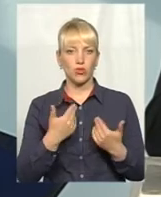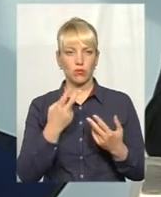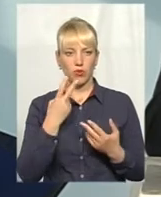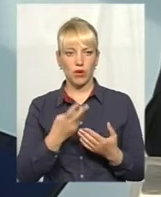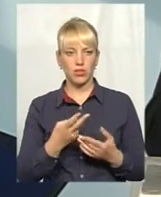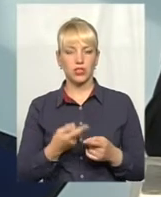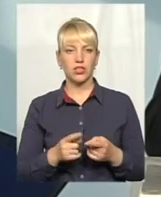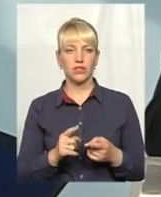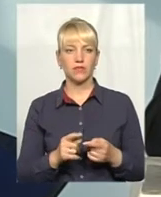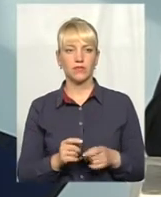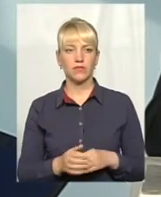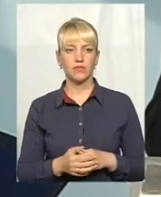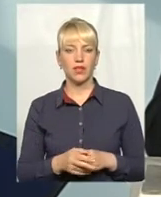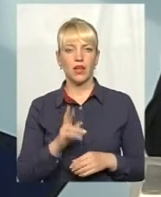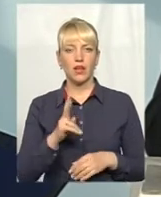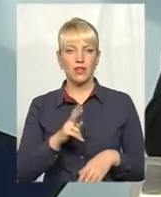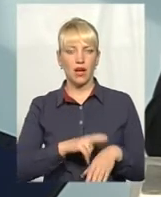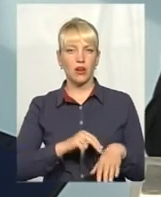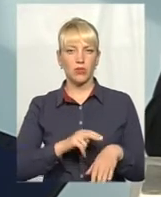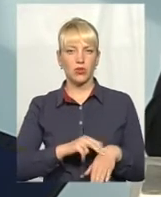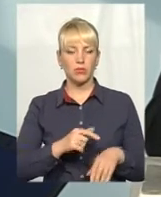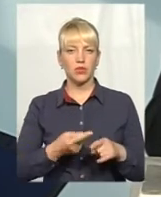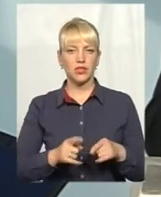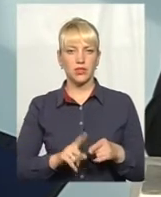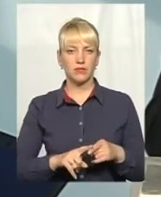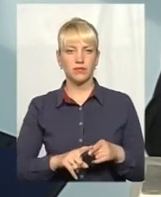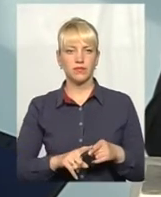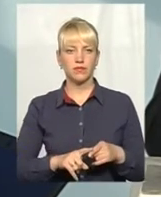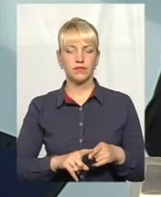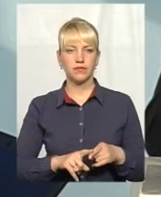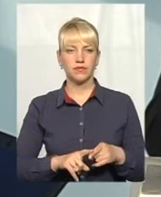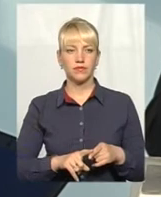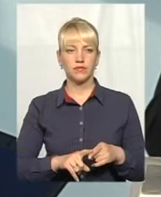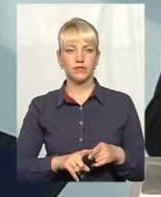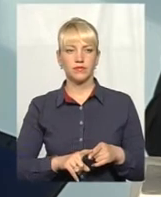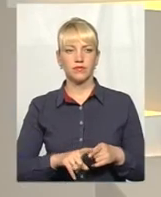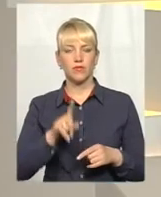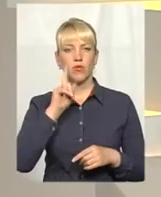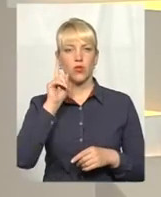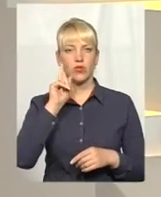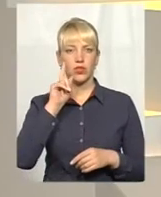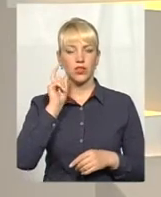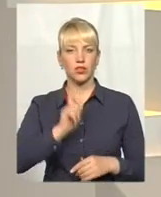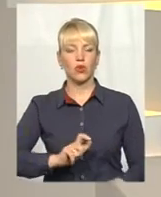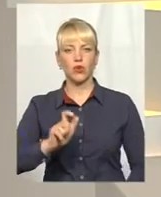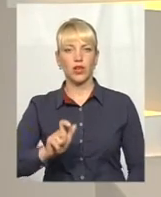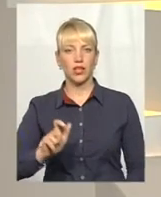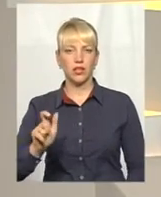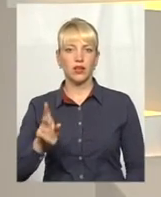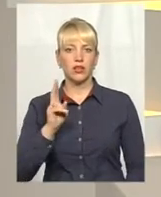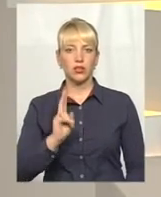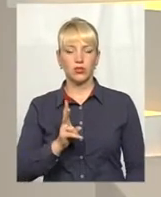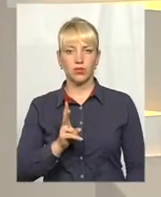як патрульних поліцейських, це, звісно, молодих людей, які